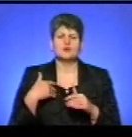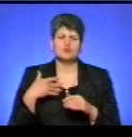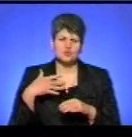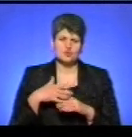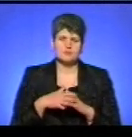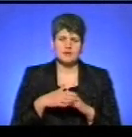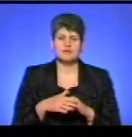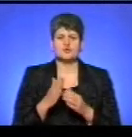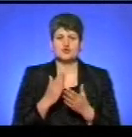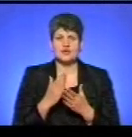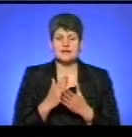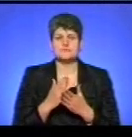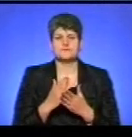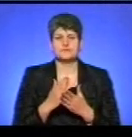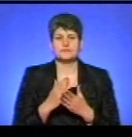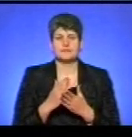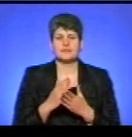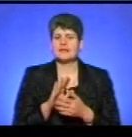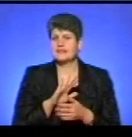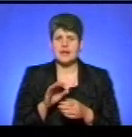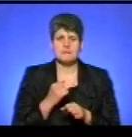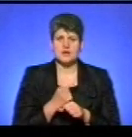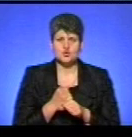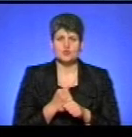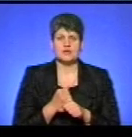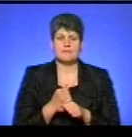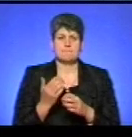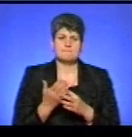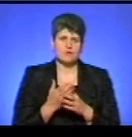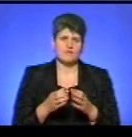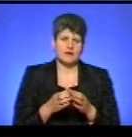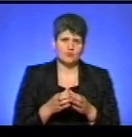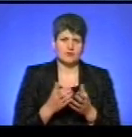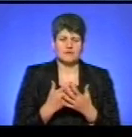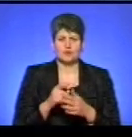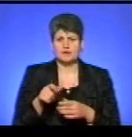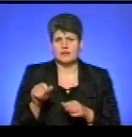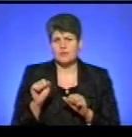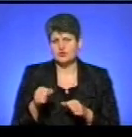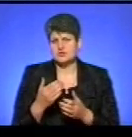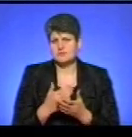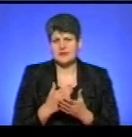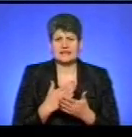не працюють деякі пільгові категорії. Людина може мати